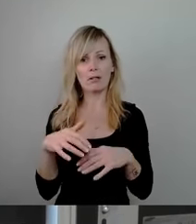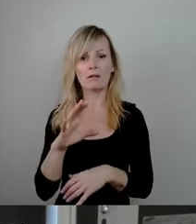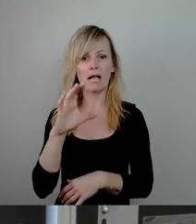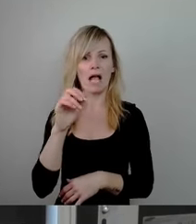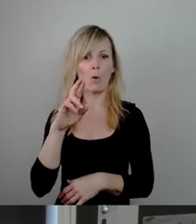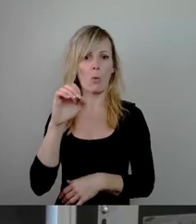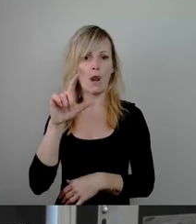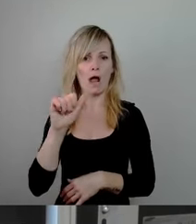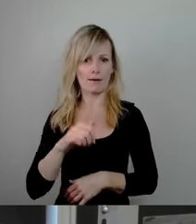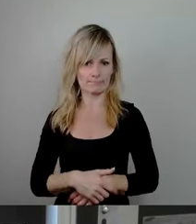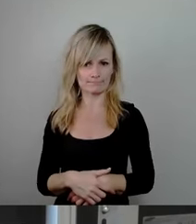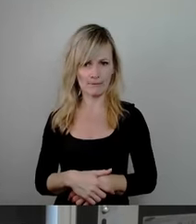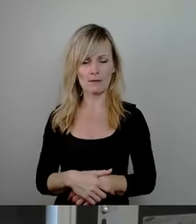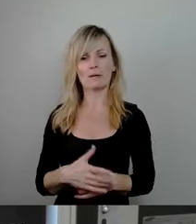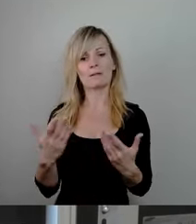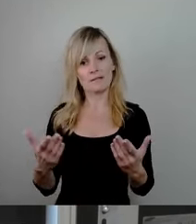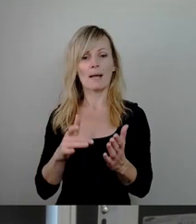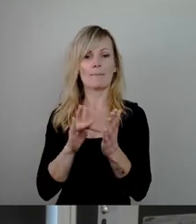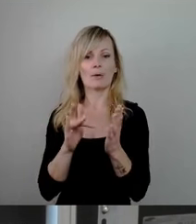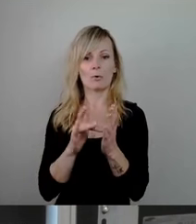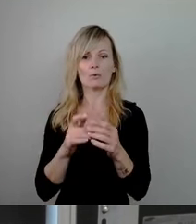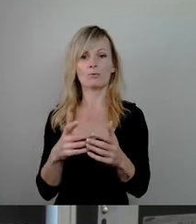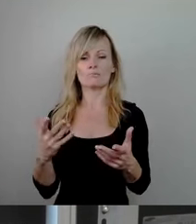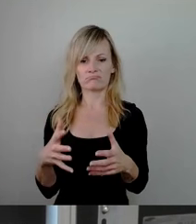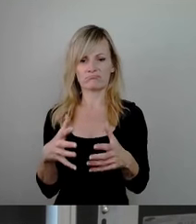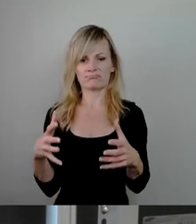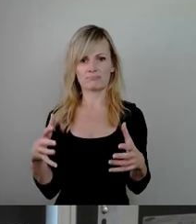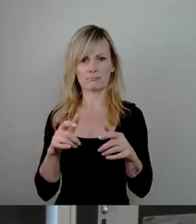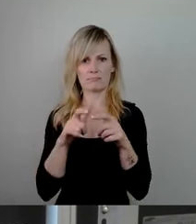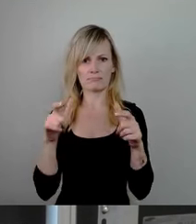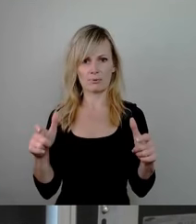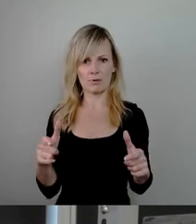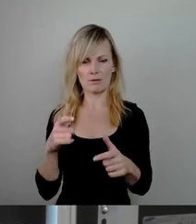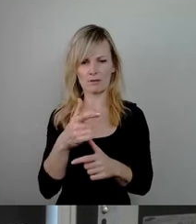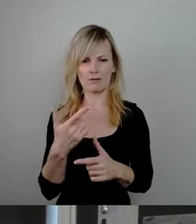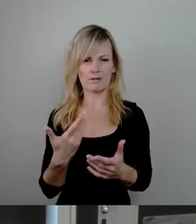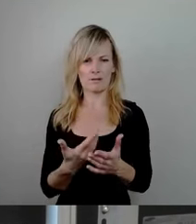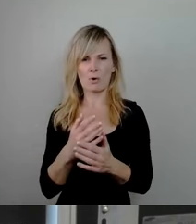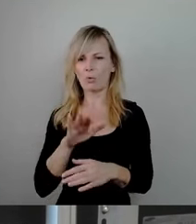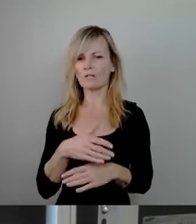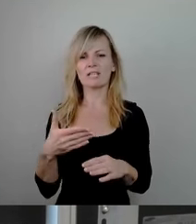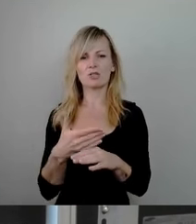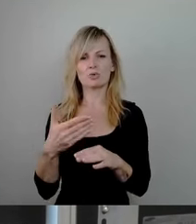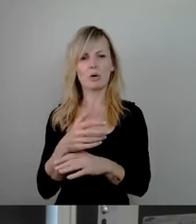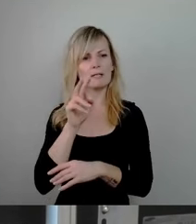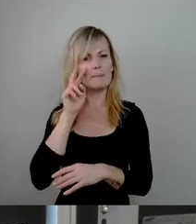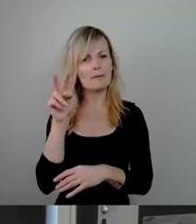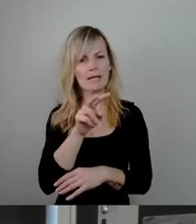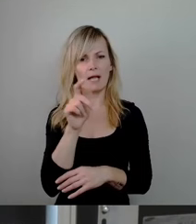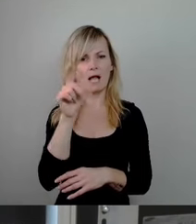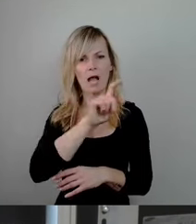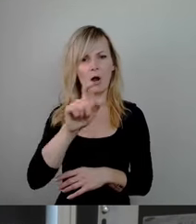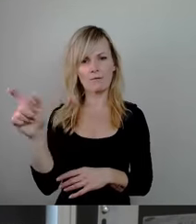schmeichelhaften Begründung, die schlanke Brücke ermögliche vor allem einen ungestörten Blick auf die bedeutenden